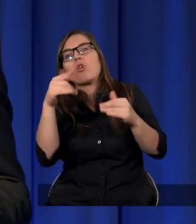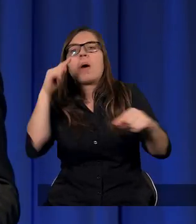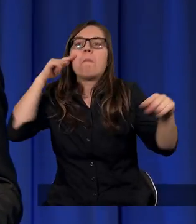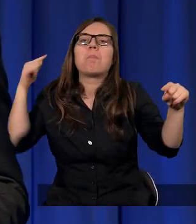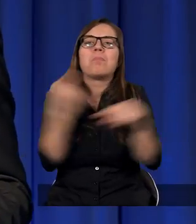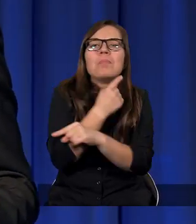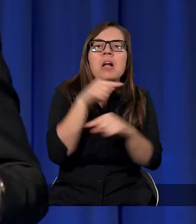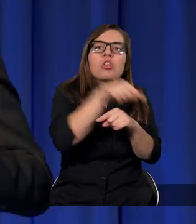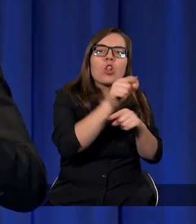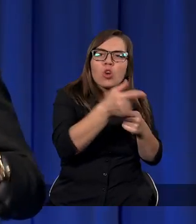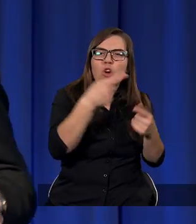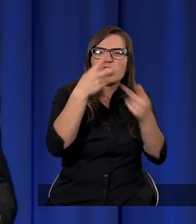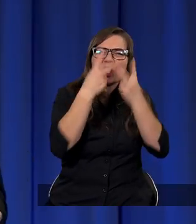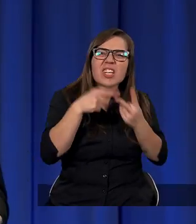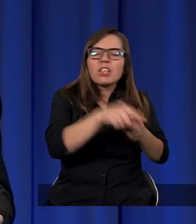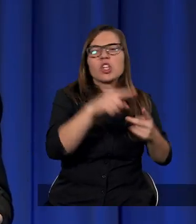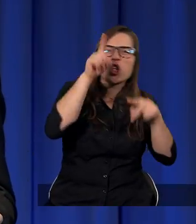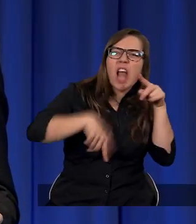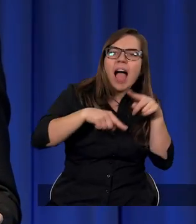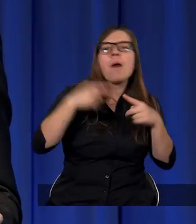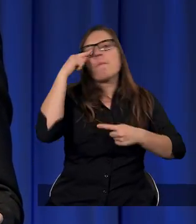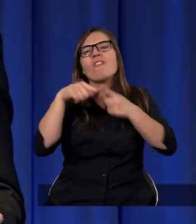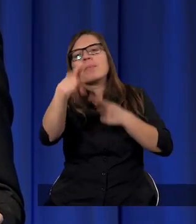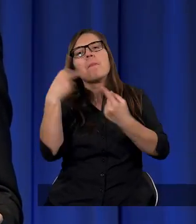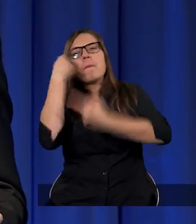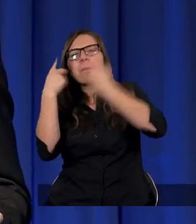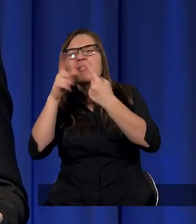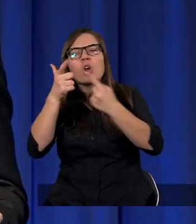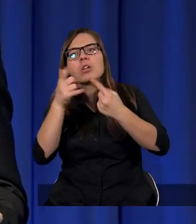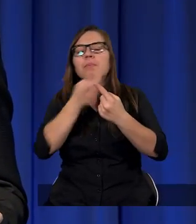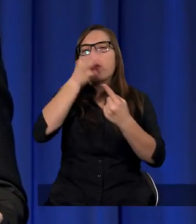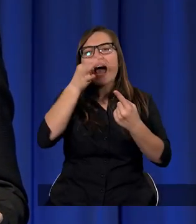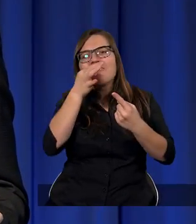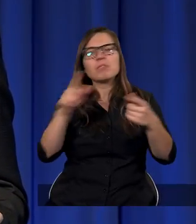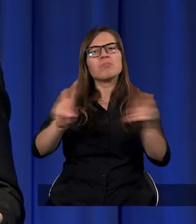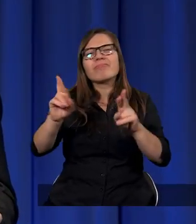byliśmy w błędzie. Więc powinniśmy skorygować nasze myślenie. Powinniśmy coś zmienić.